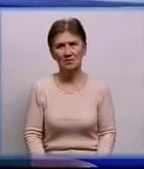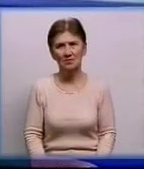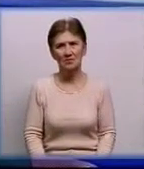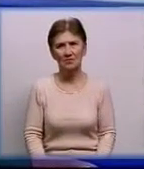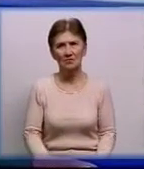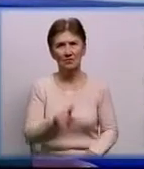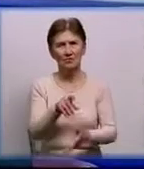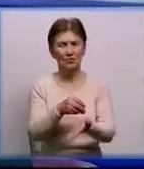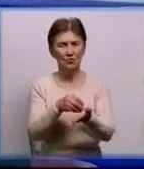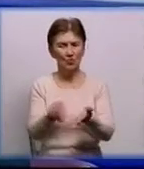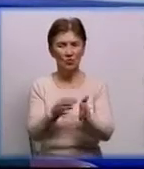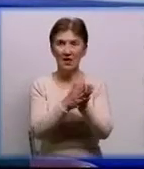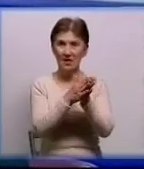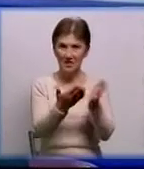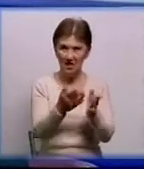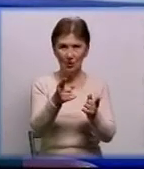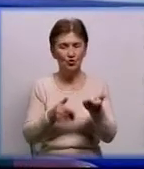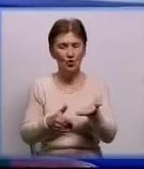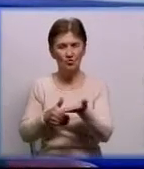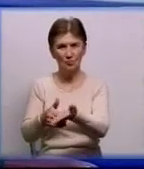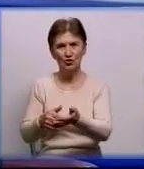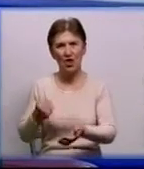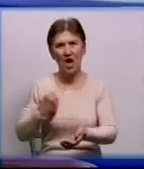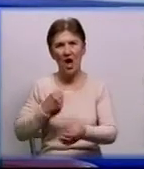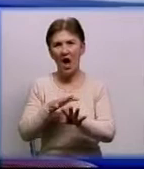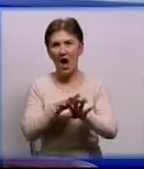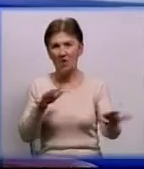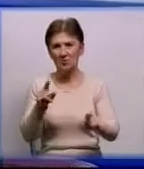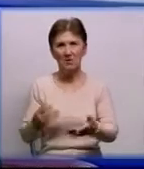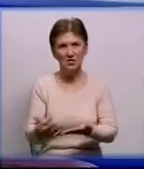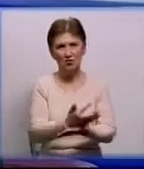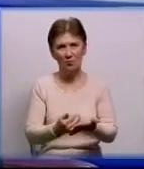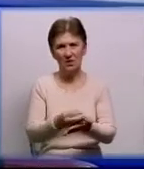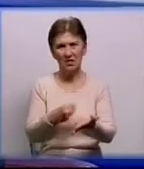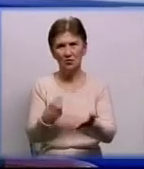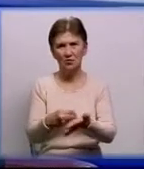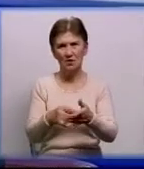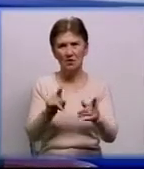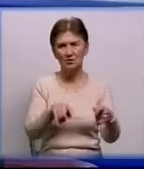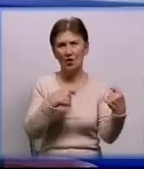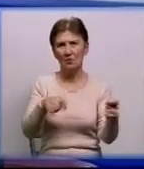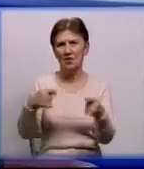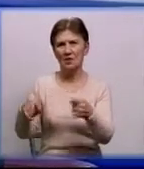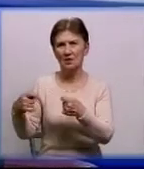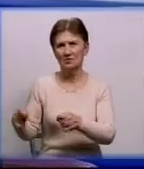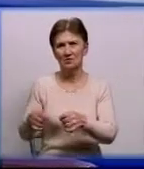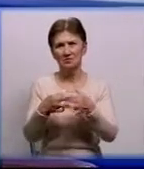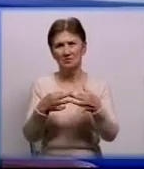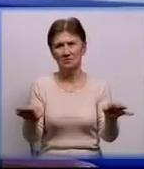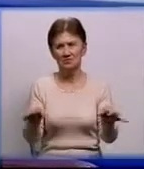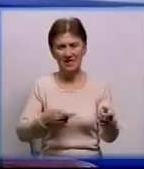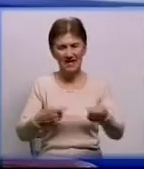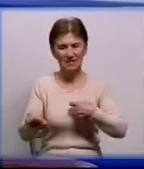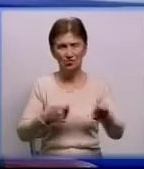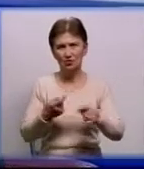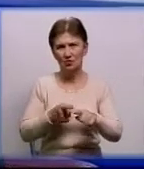Купуй книгу, допоможи армії. Кропивницькі волонтери збирають книги. Їх продадуть під час благодійного армійського розпродажу,